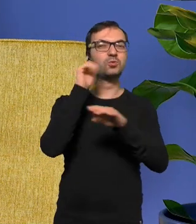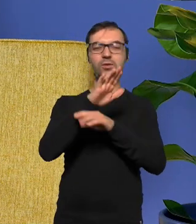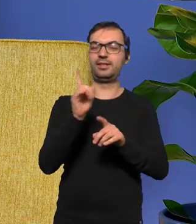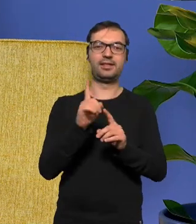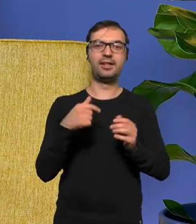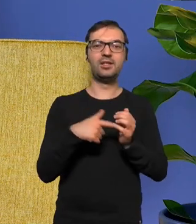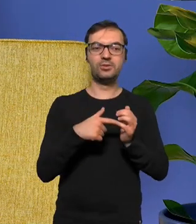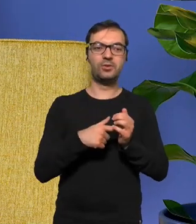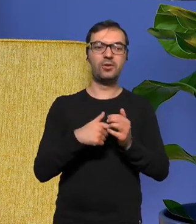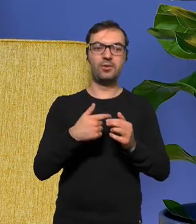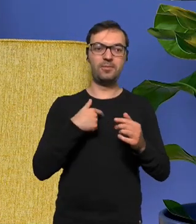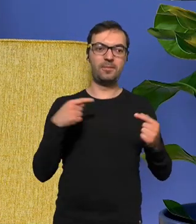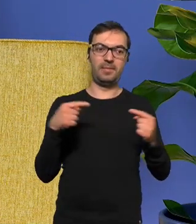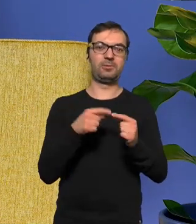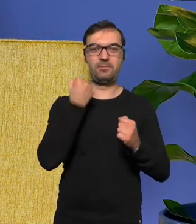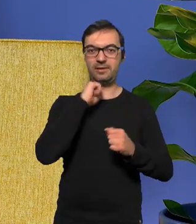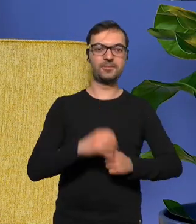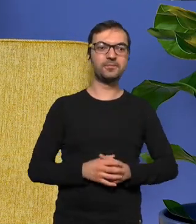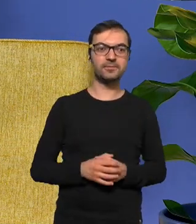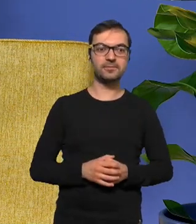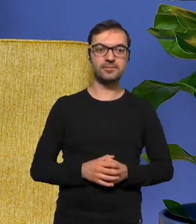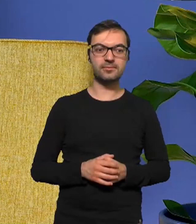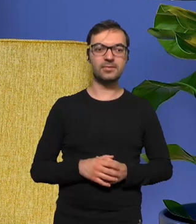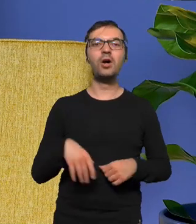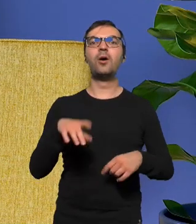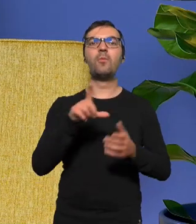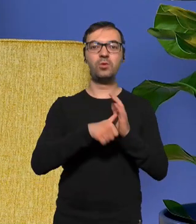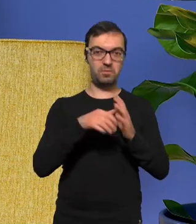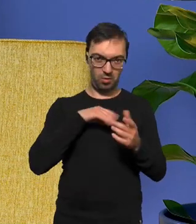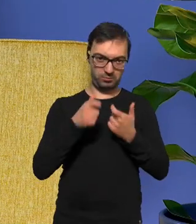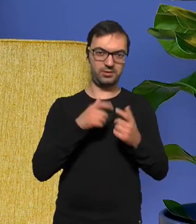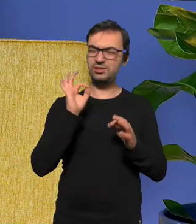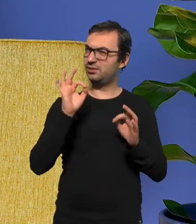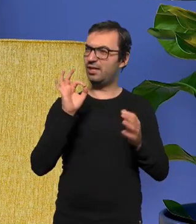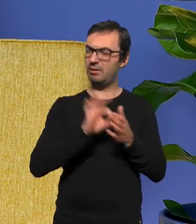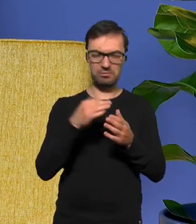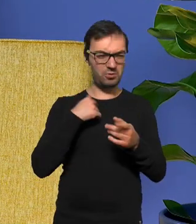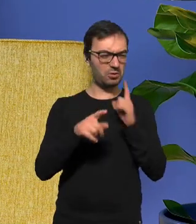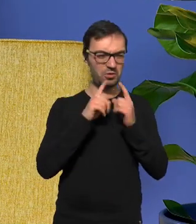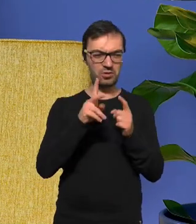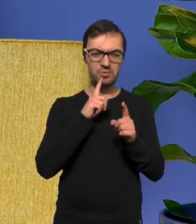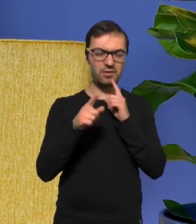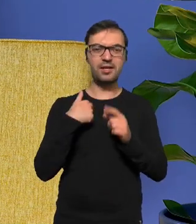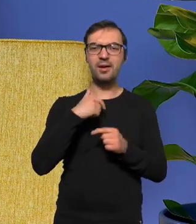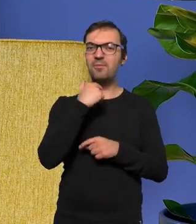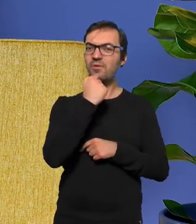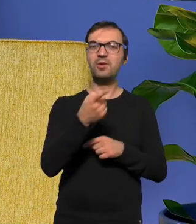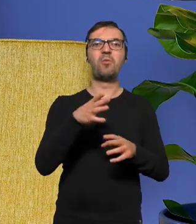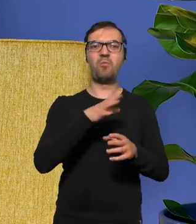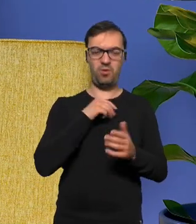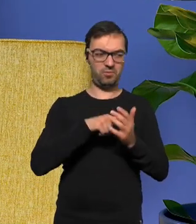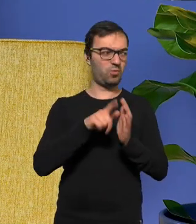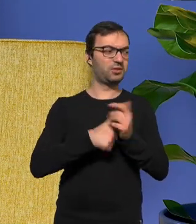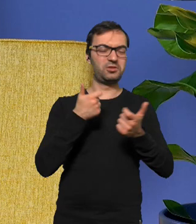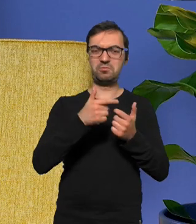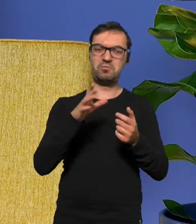przedstawia i jakoś definiuje że mogliśmy nagrać tę płytę nawet dzisiaj to z kimś rozmawiałem i powiedziałem, że mogliśmy